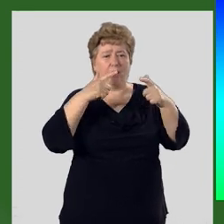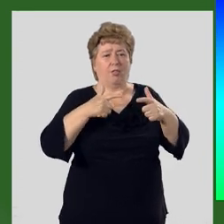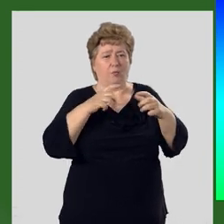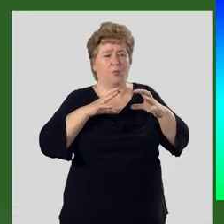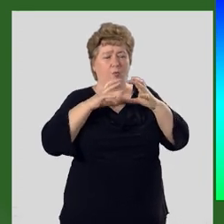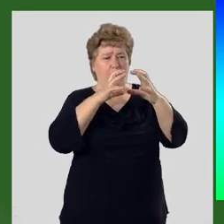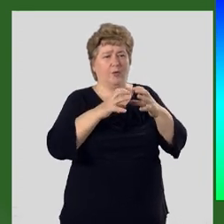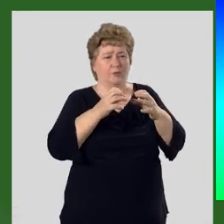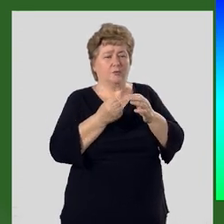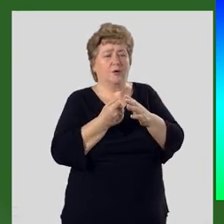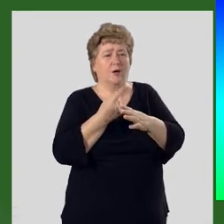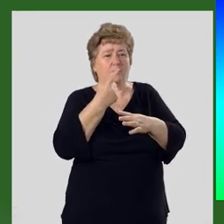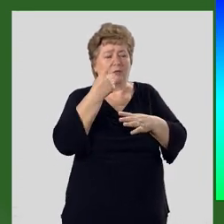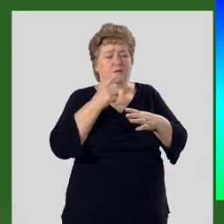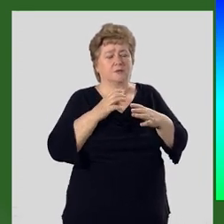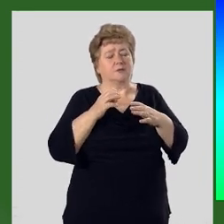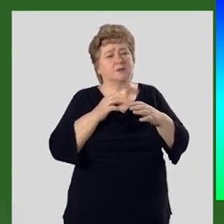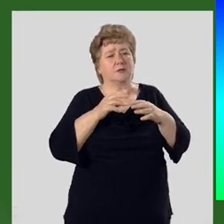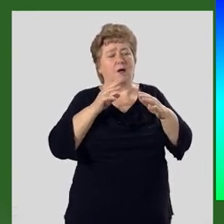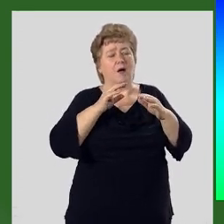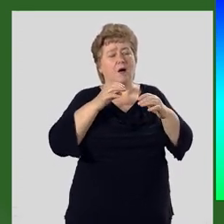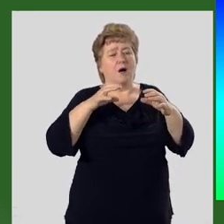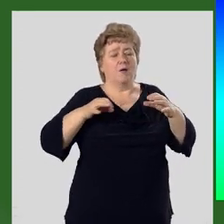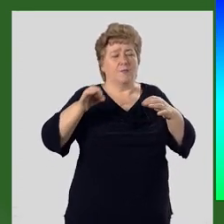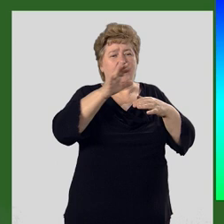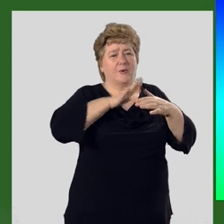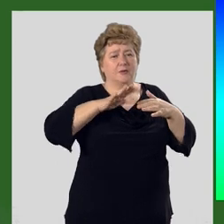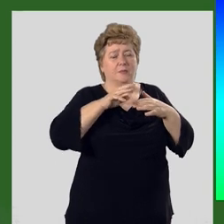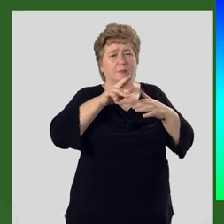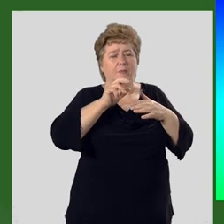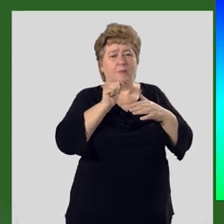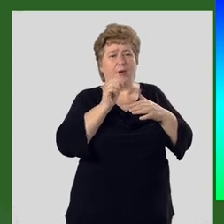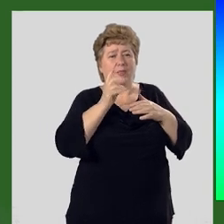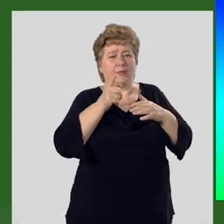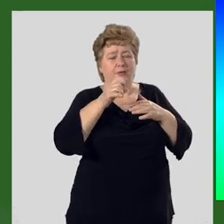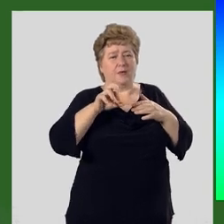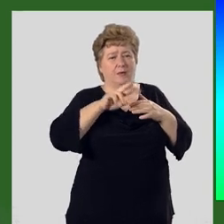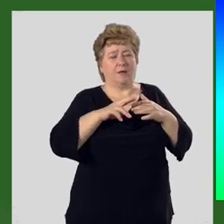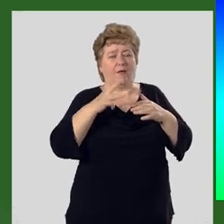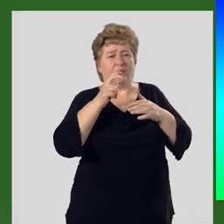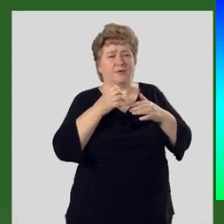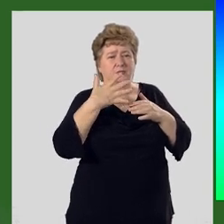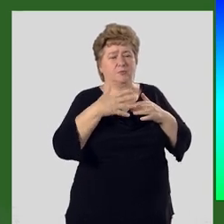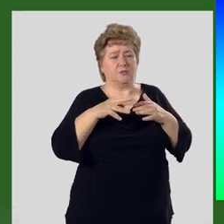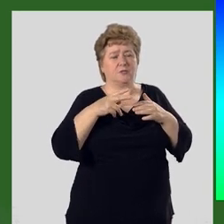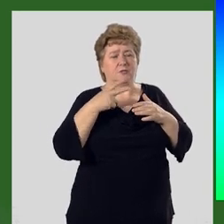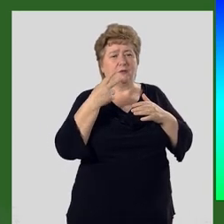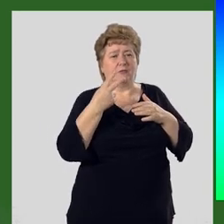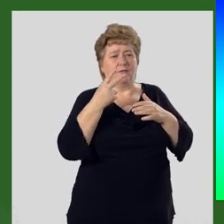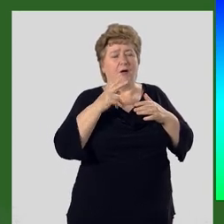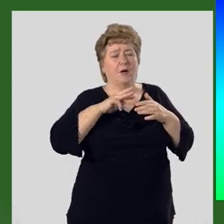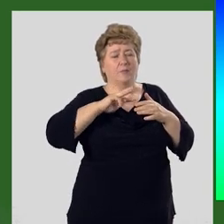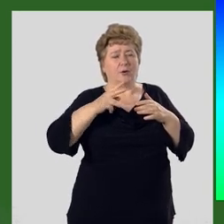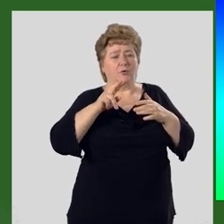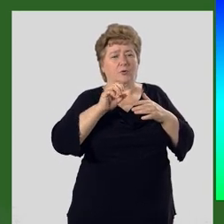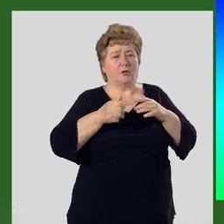планете. Образовался суперконтинент — Пангея. А 252 миллиона лет